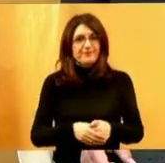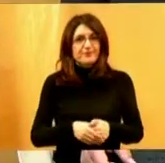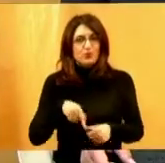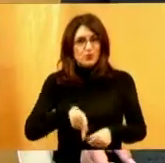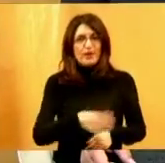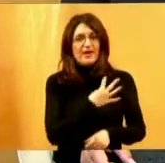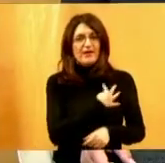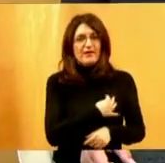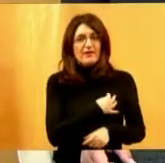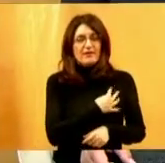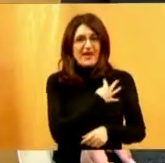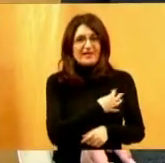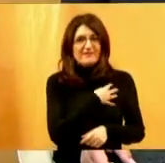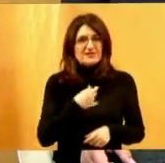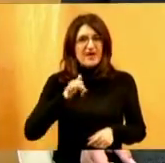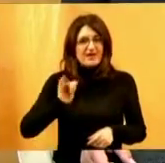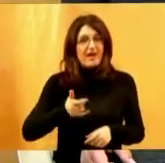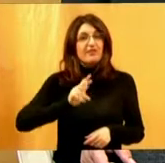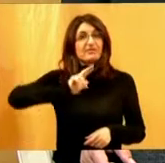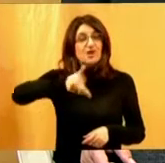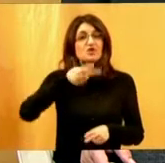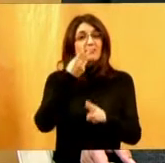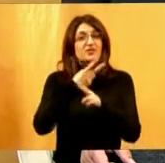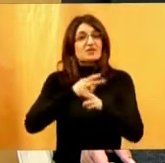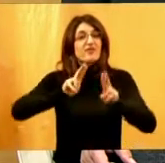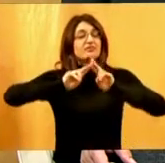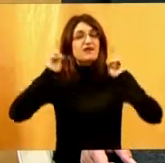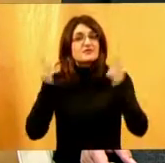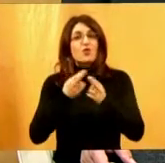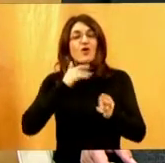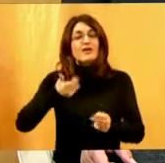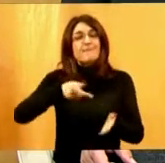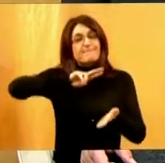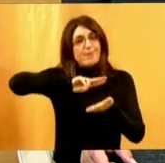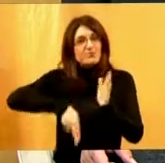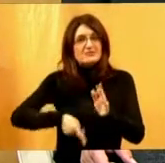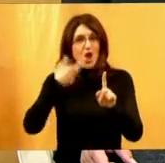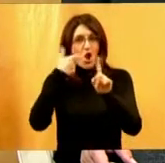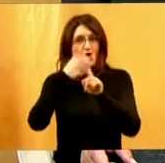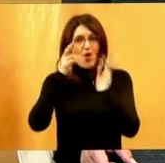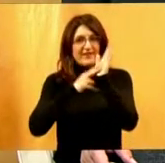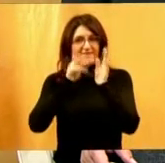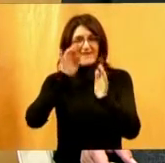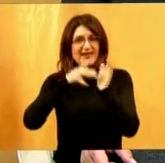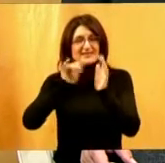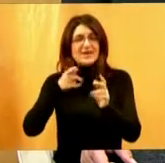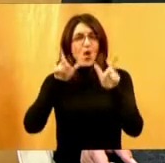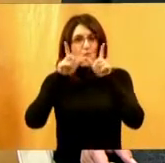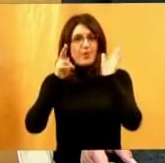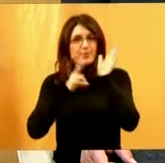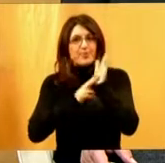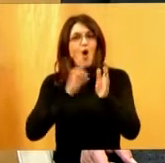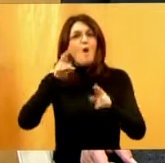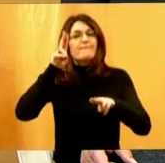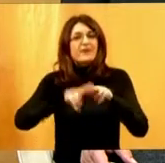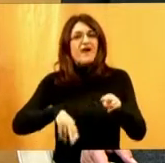Hrvatska je treća zemlja u svijetu koja je potpisala konvenciju na upravima osoba s invaliditetom.